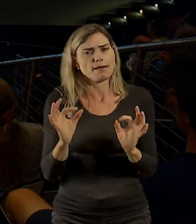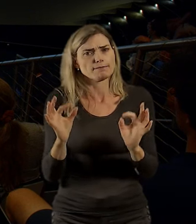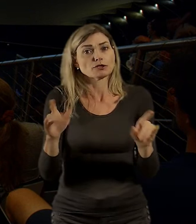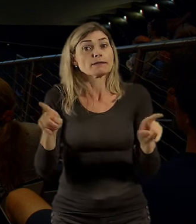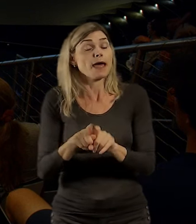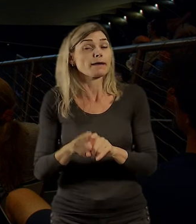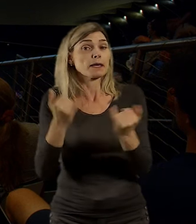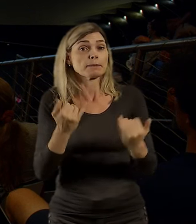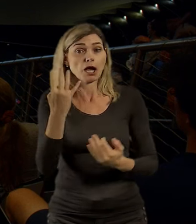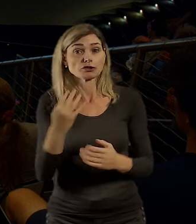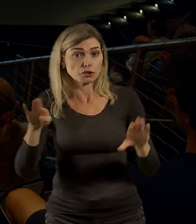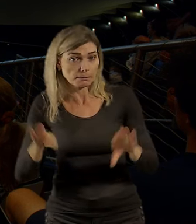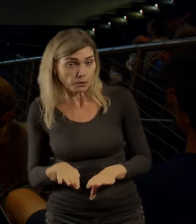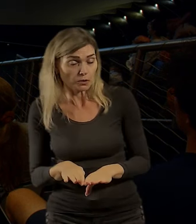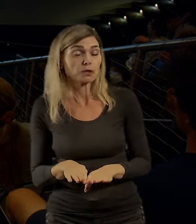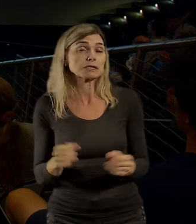Podolí se na tom dělá